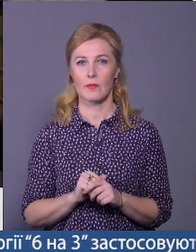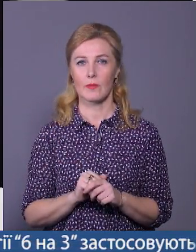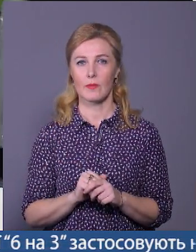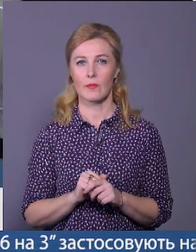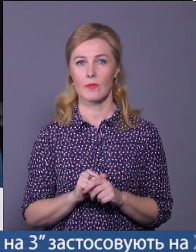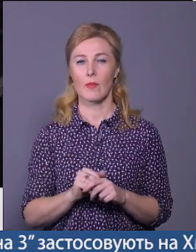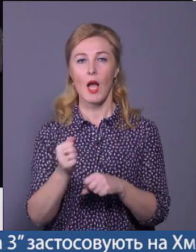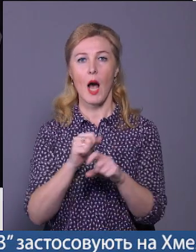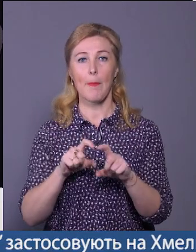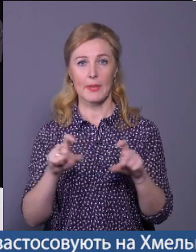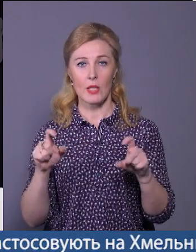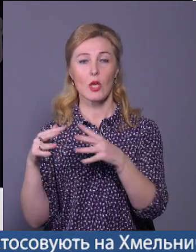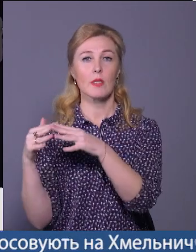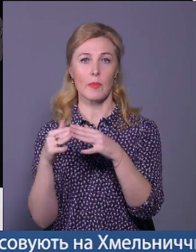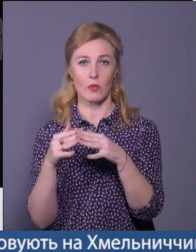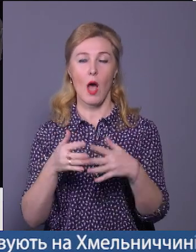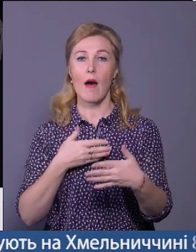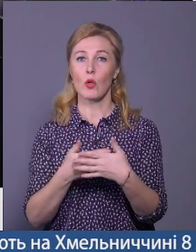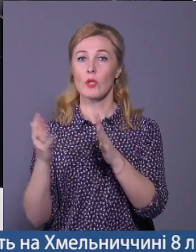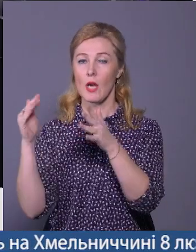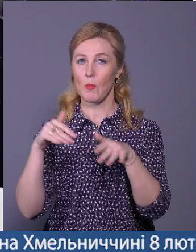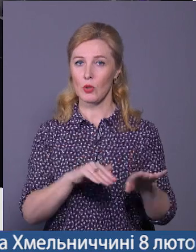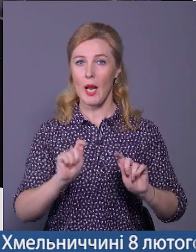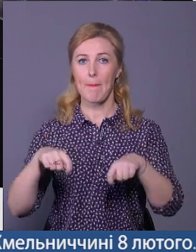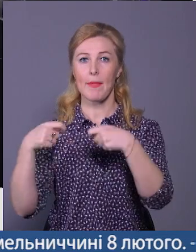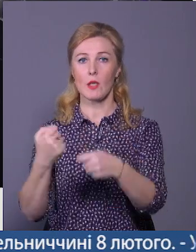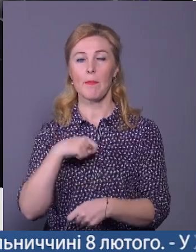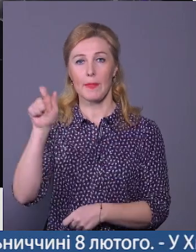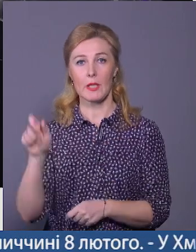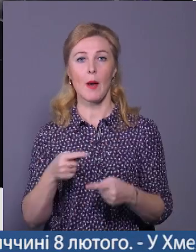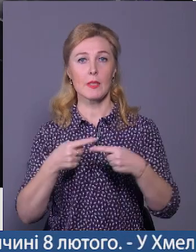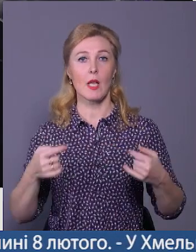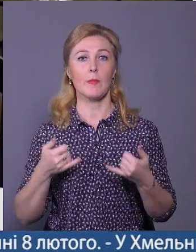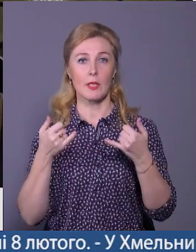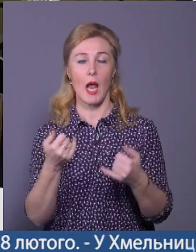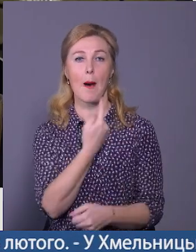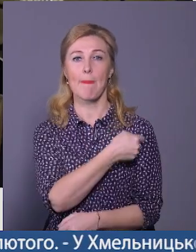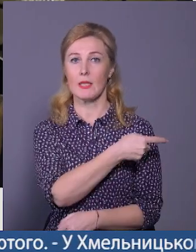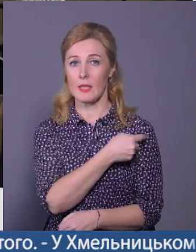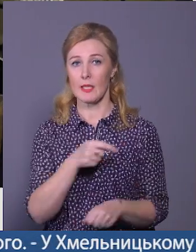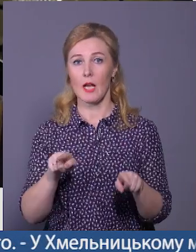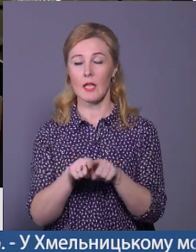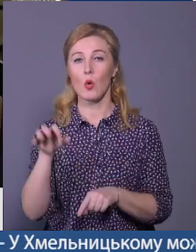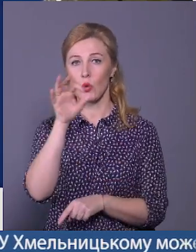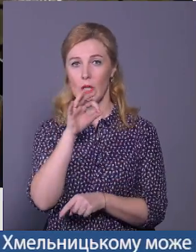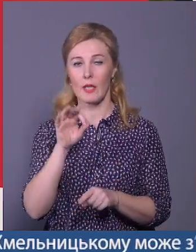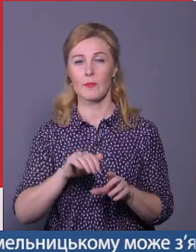Аптечка з передової. Волонтери Поділля передають бійцям засоби для тактичної медицини та ліки.